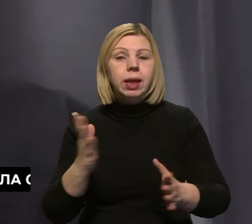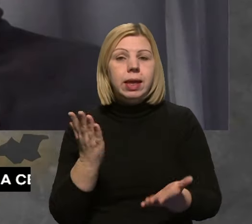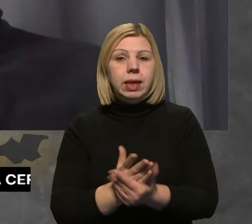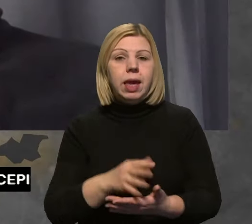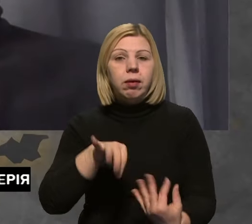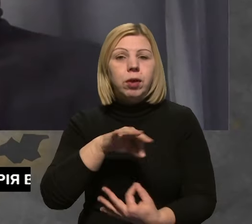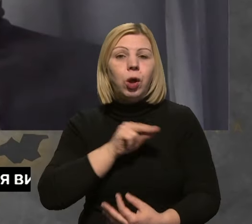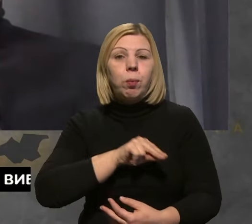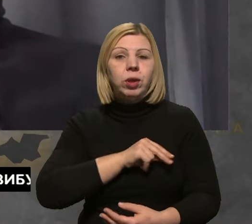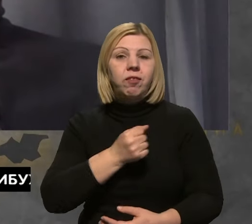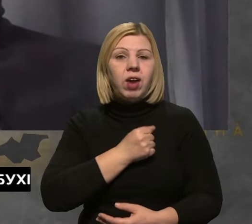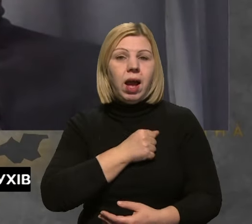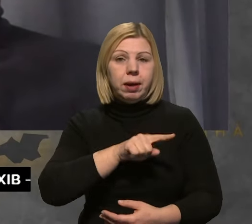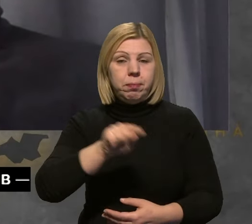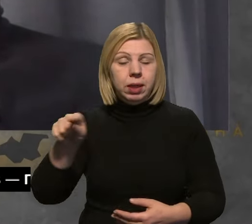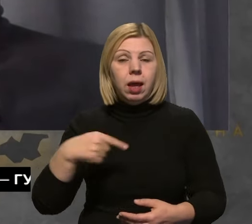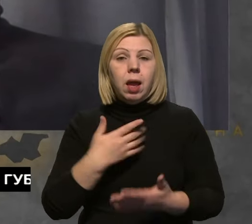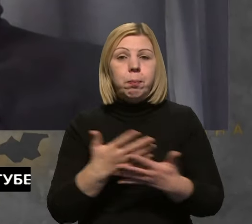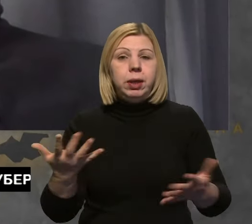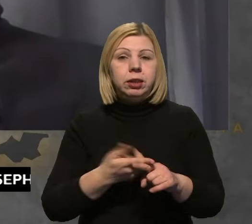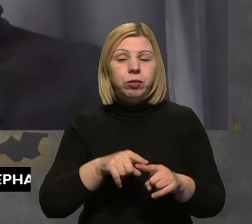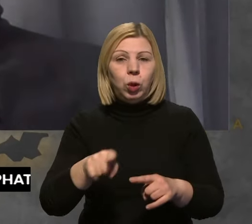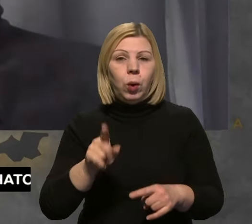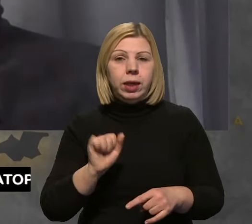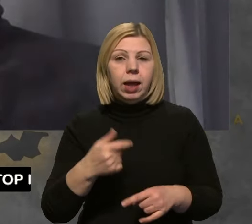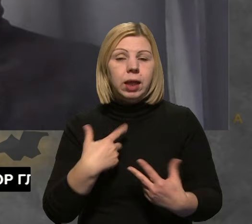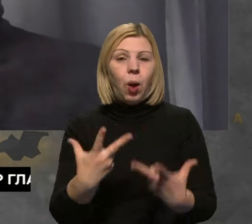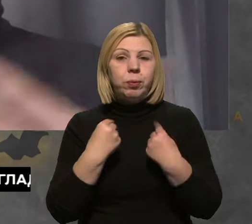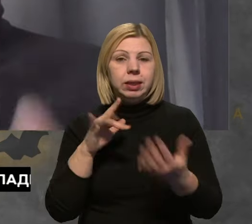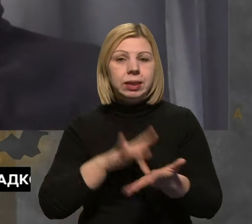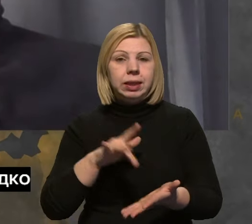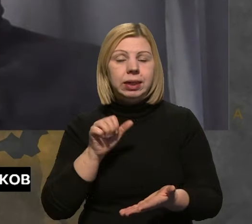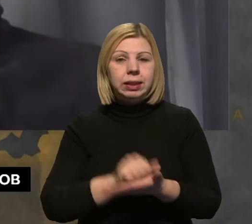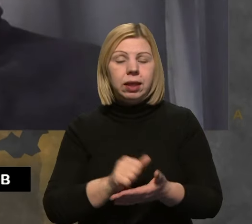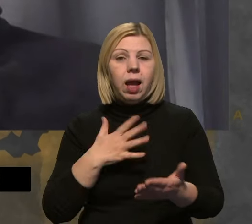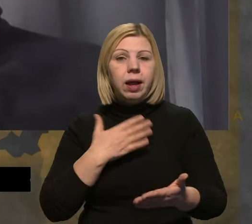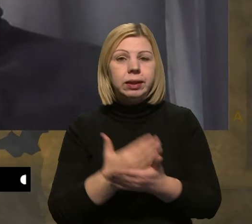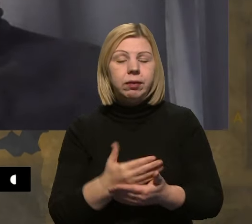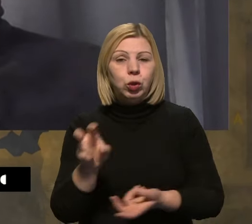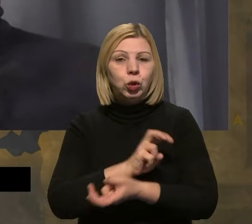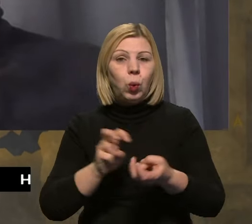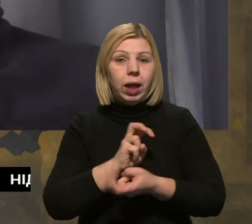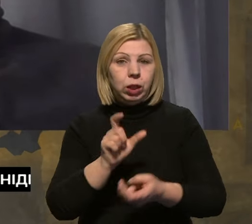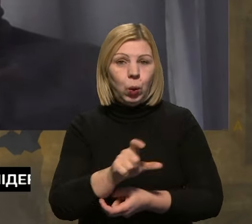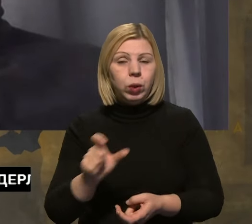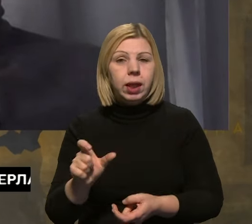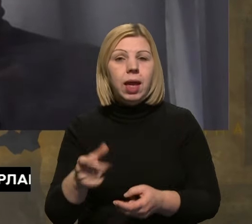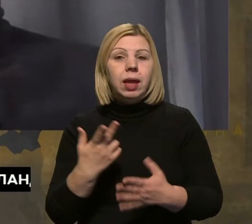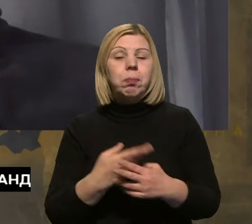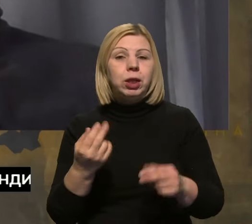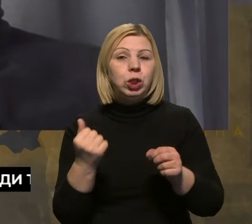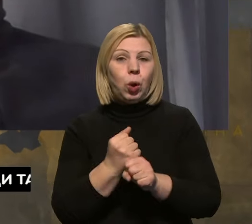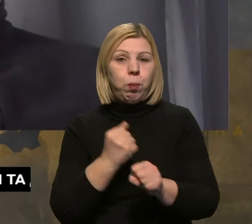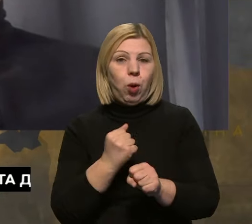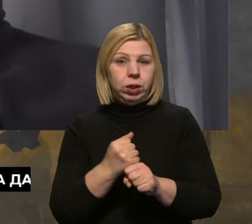вакансії в армії. І більше того, як нам обіцяє центру зайнятості, проактивно навіть шукати людей, які без роботи. І